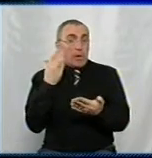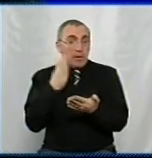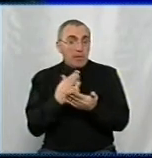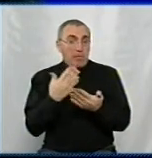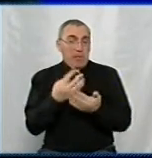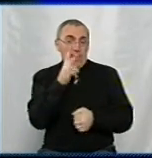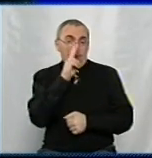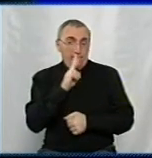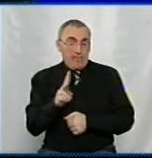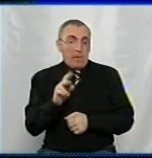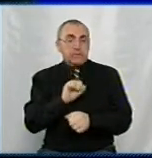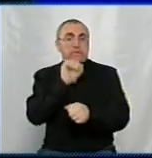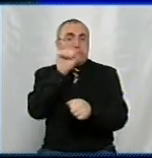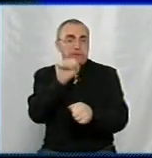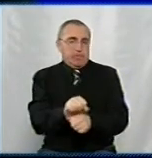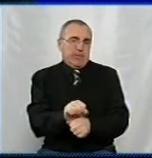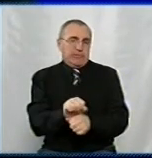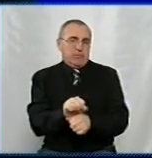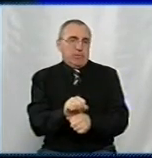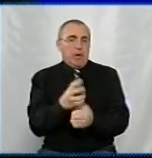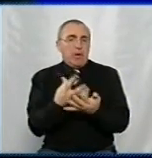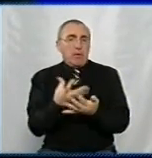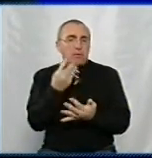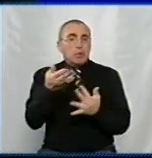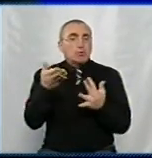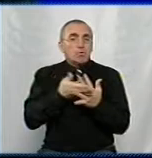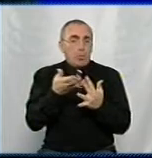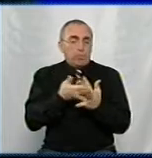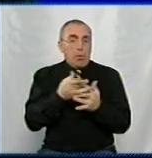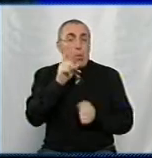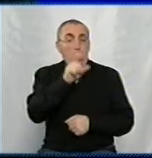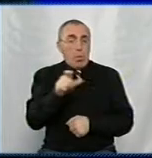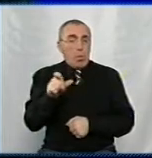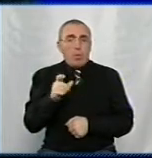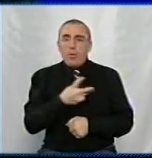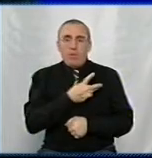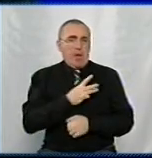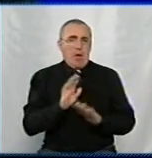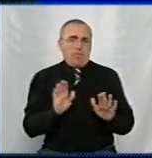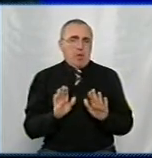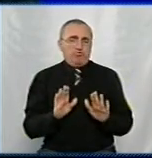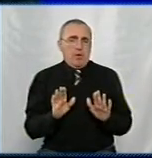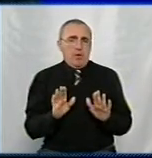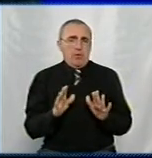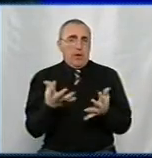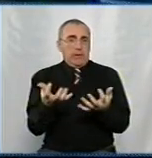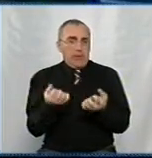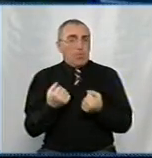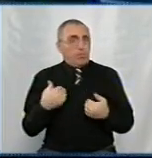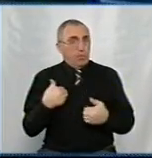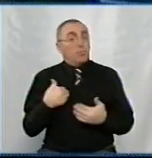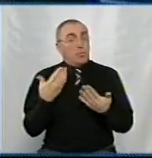більше двох місяців, їм призупиняють просто на рахування субсидій. Тому люди не бажають її не отримувати цю